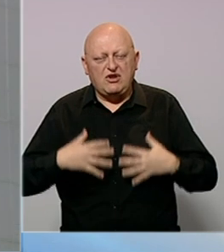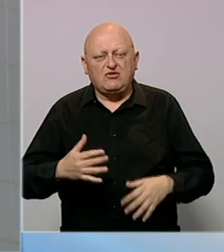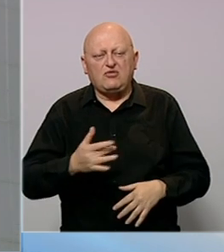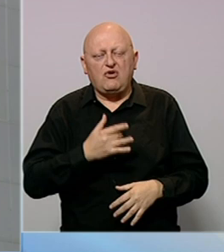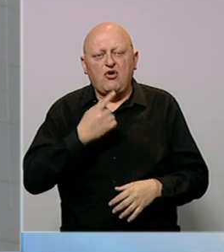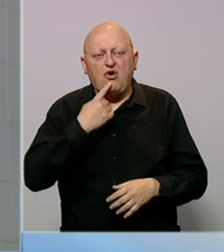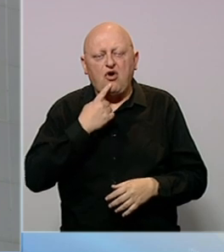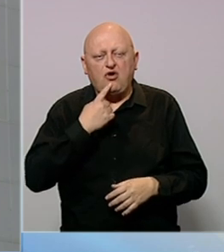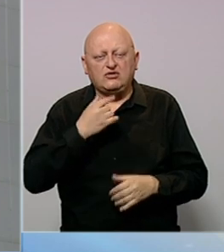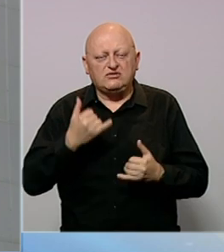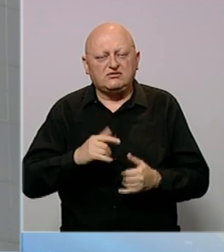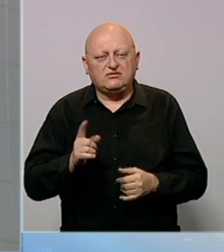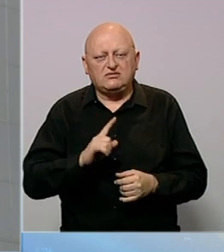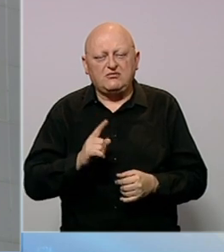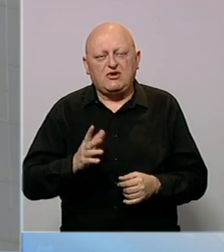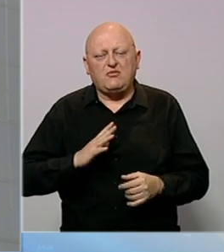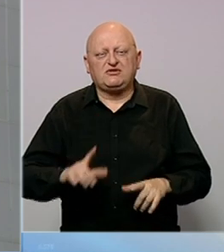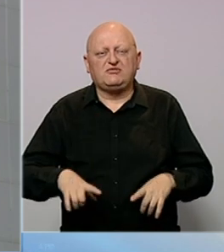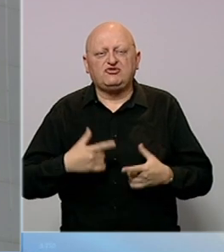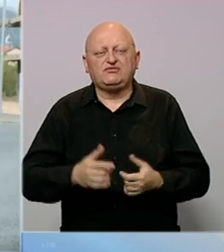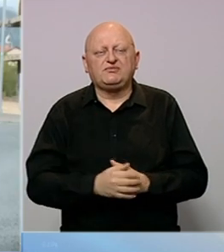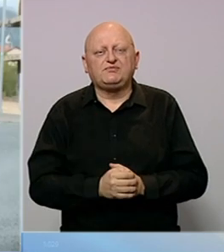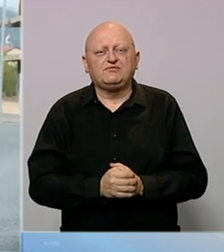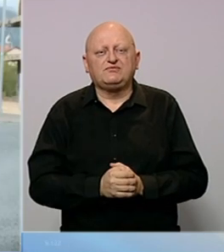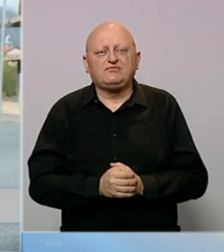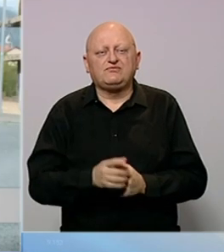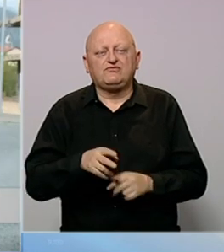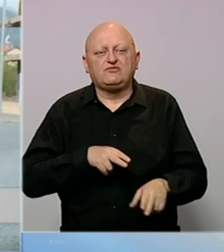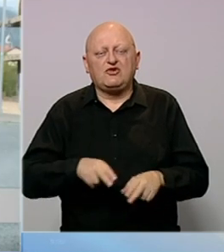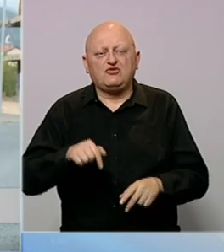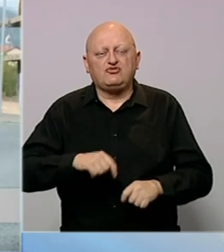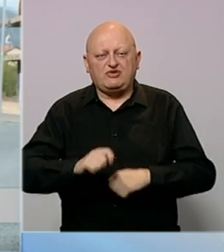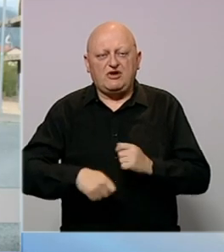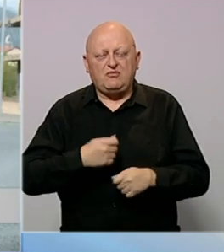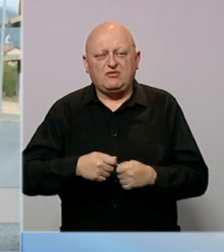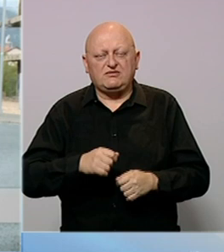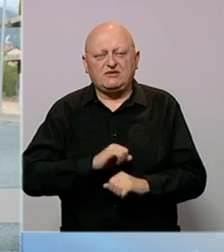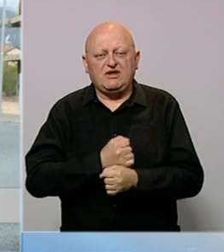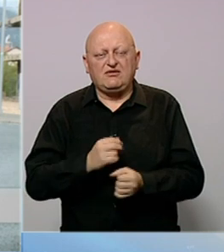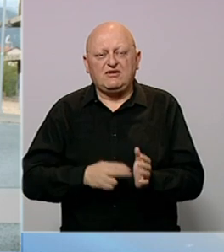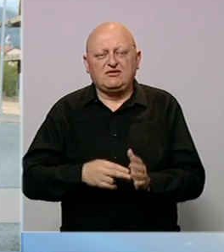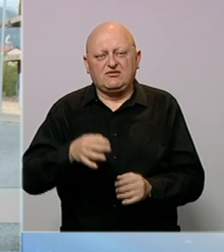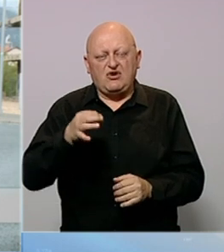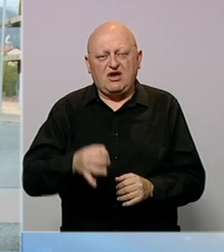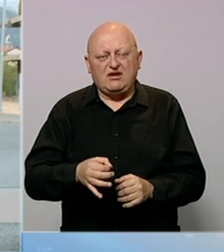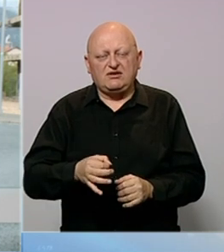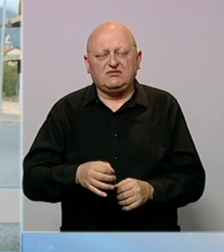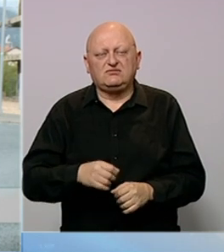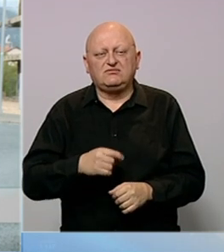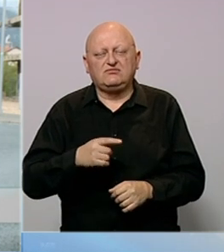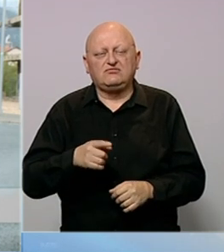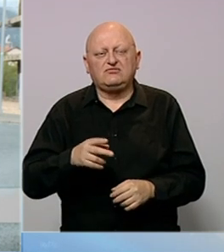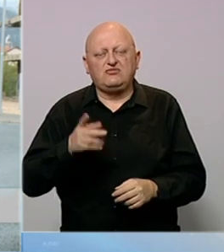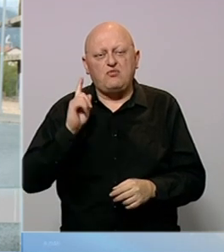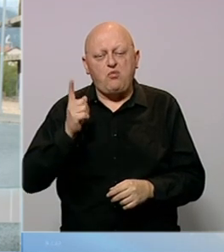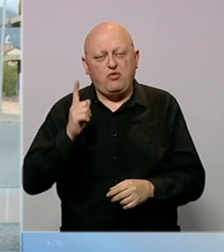ozljedama koje za sada nisu opasne po život. U Ministarstvu unutarnjih poslova Hercegovačko-Neretvanske županije su